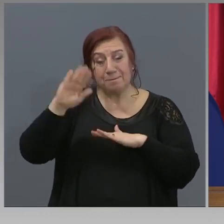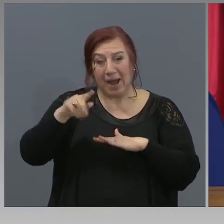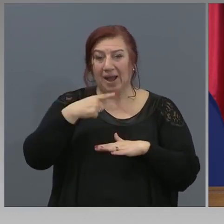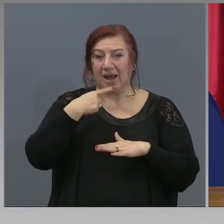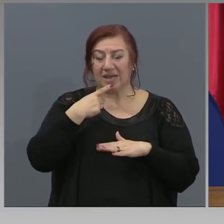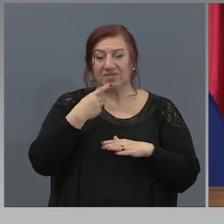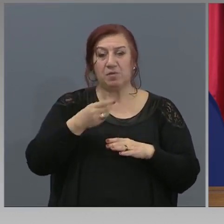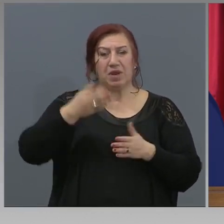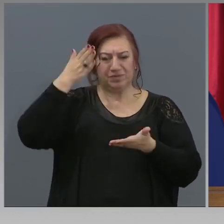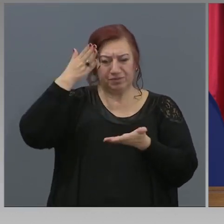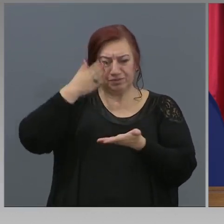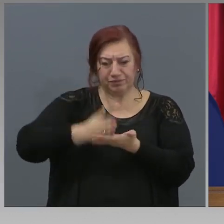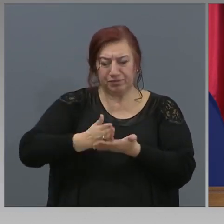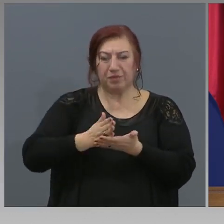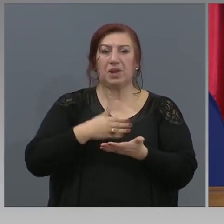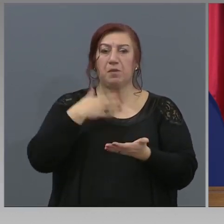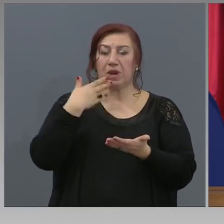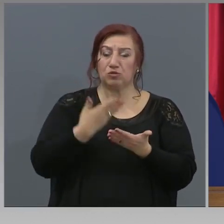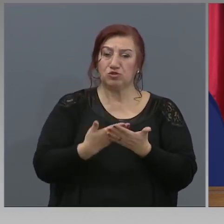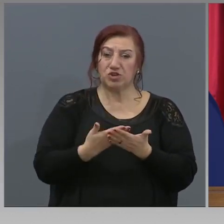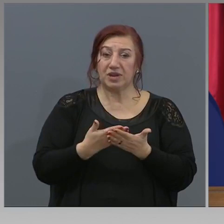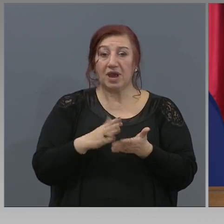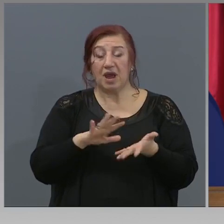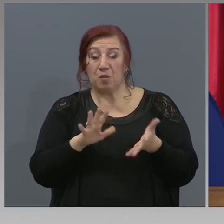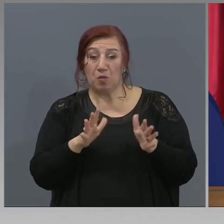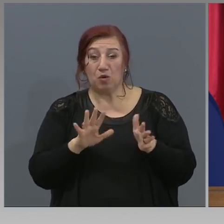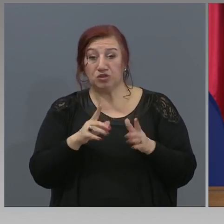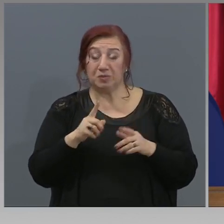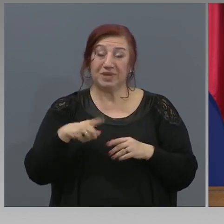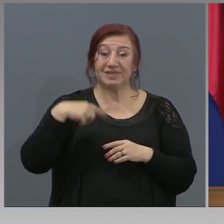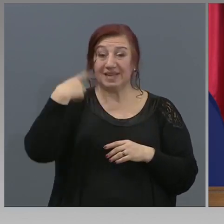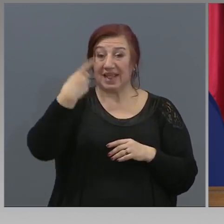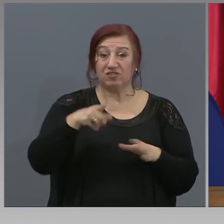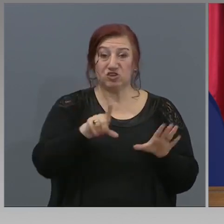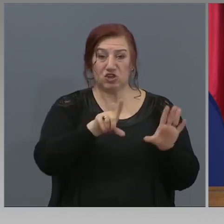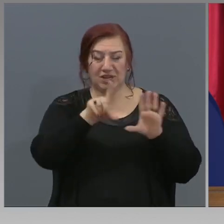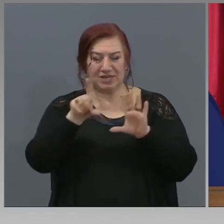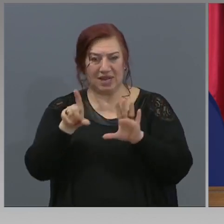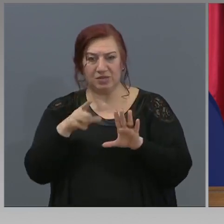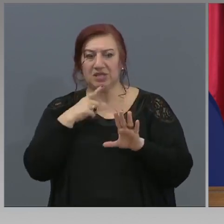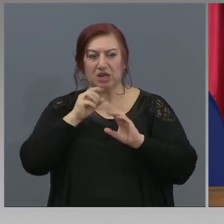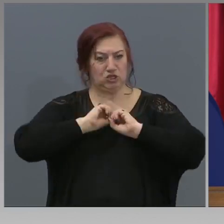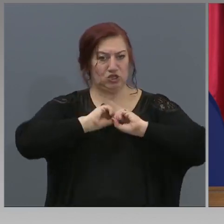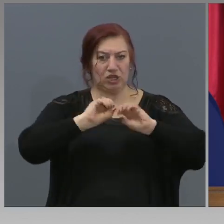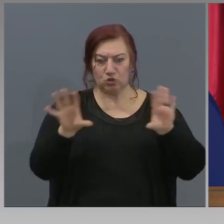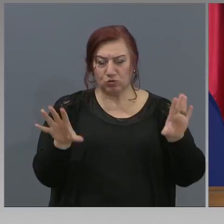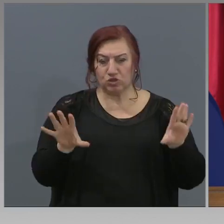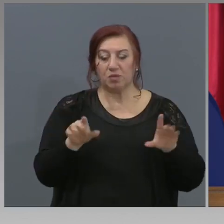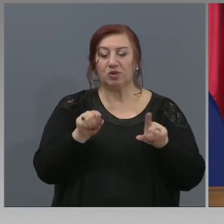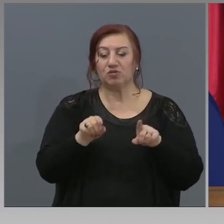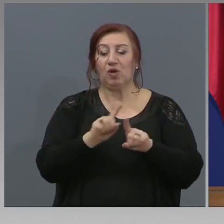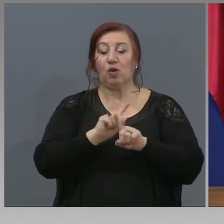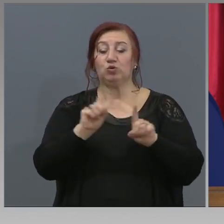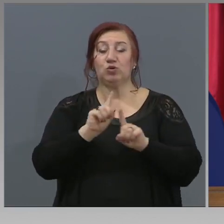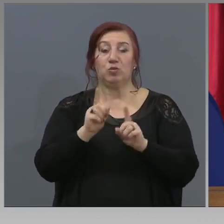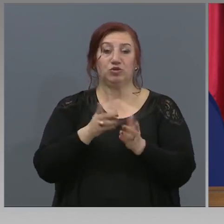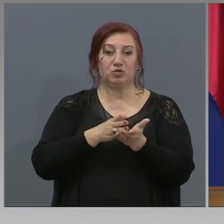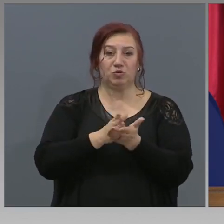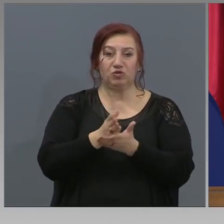окончателните предложения. Може би следващата седмица ще ги уточним. Това, което няма да можем да проведеме,